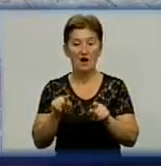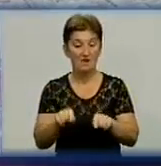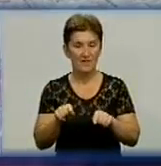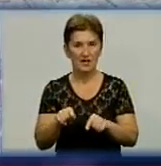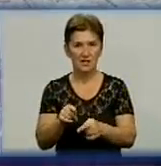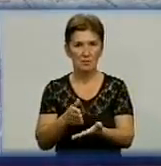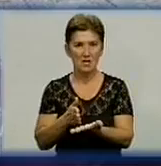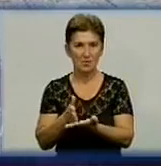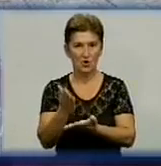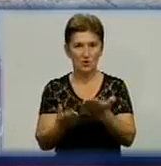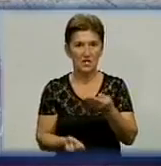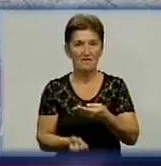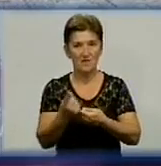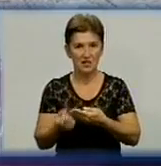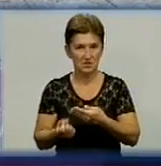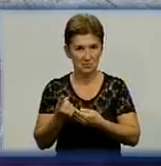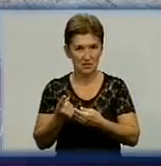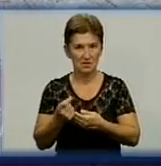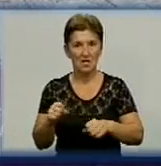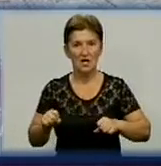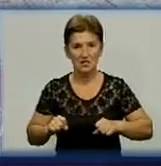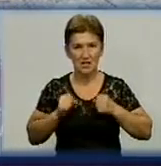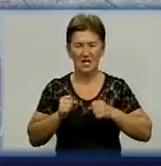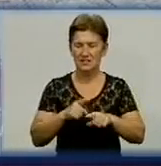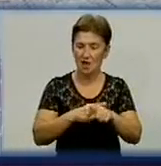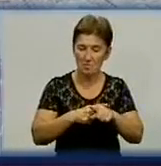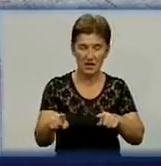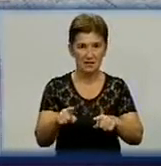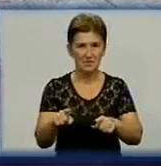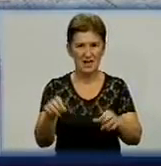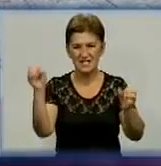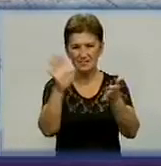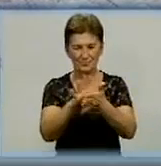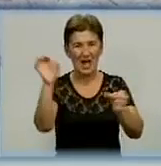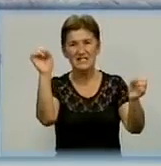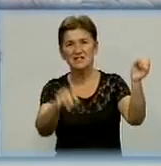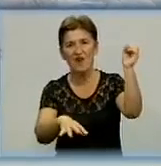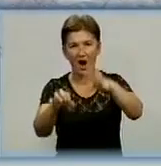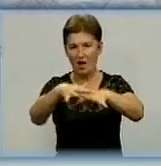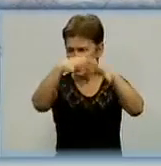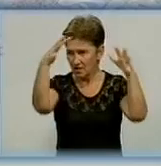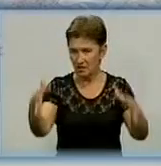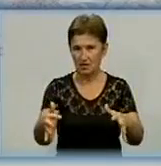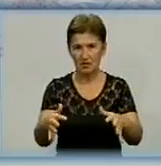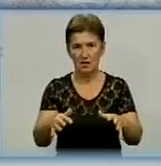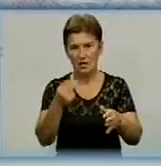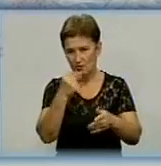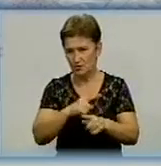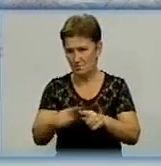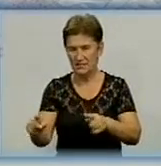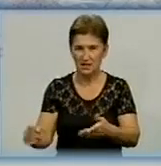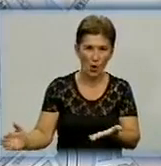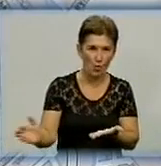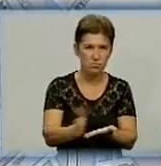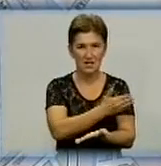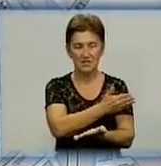Естественно, якщо відбувають мелкість свалки, ми їх намагаємося оперативно ліквидувати, щоб не допустити вже обширних, які потім буде просто технічно